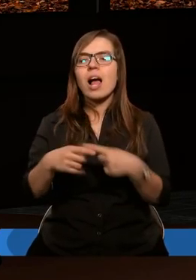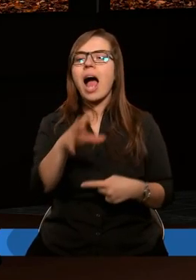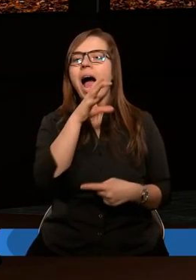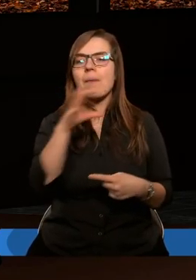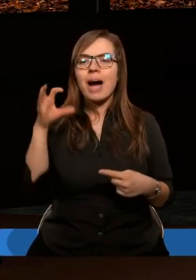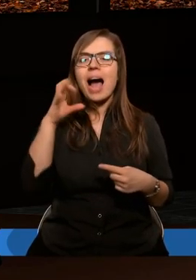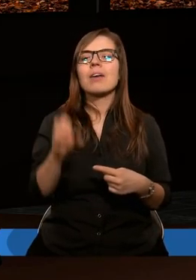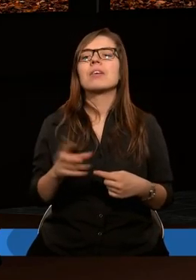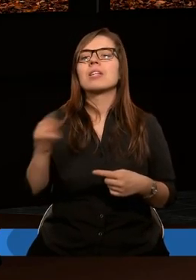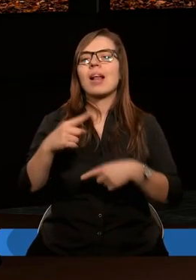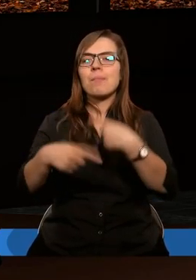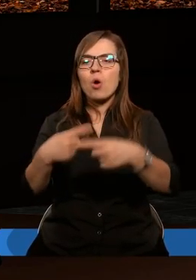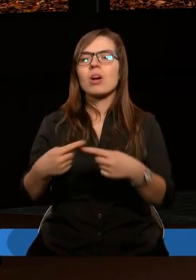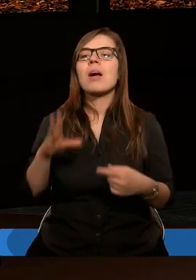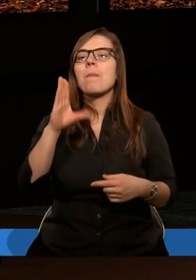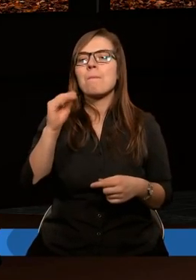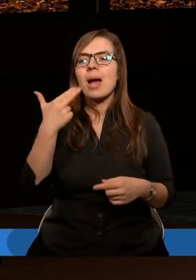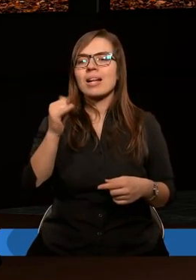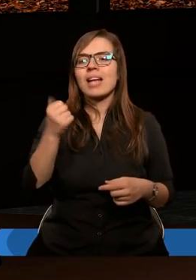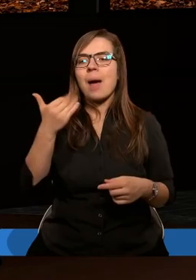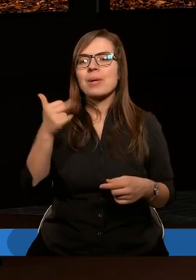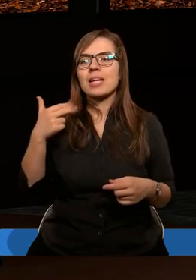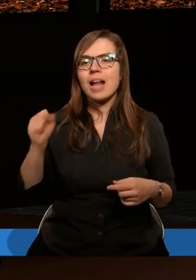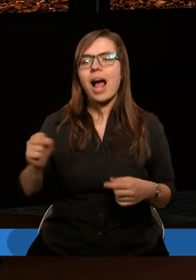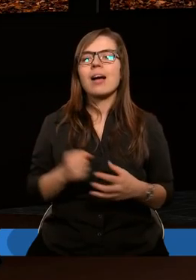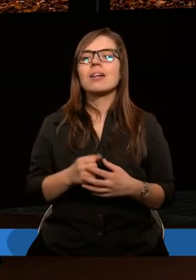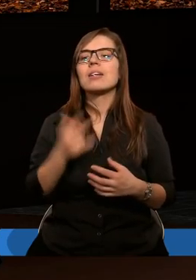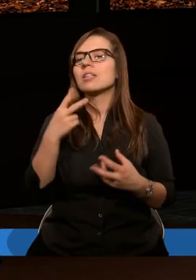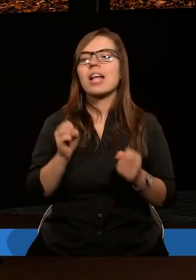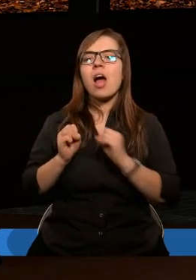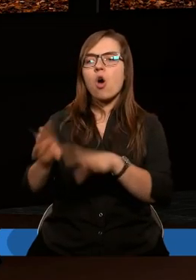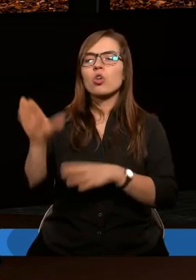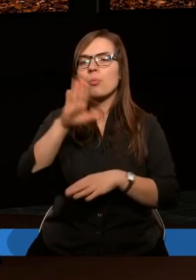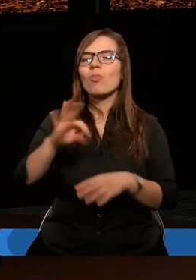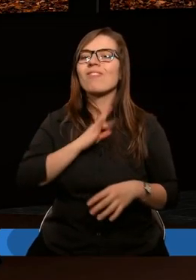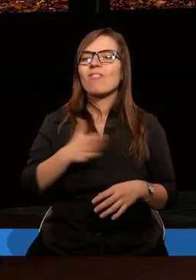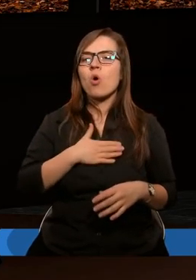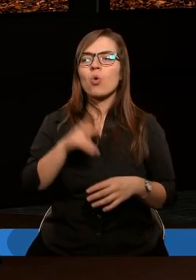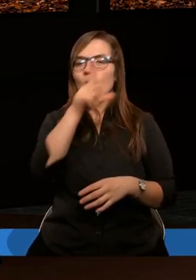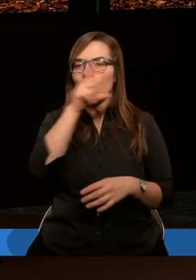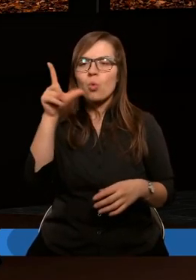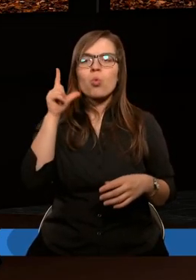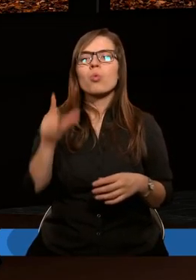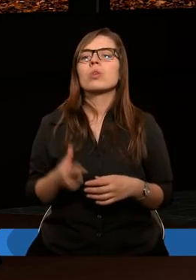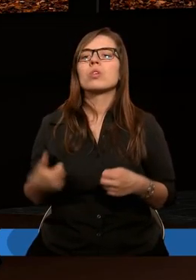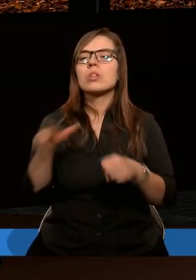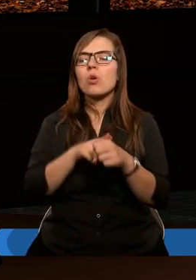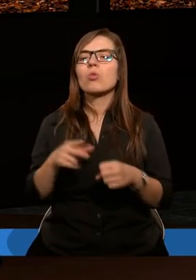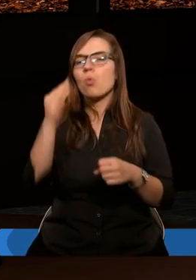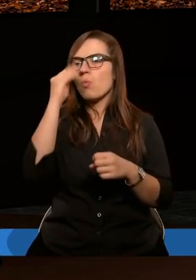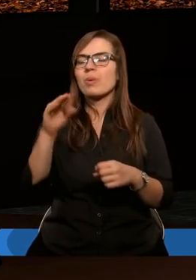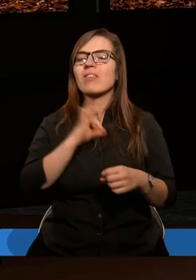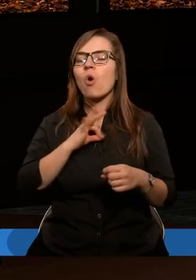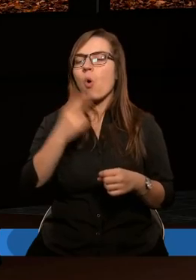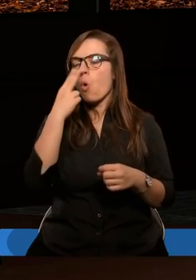potomstwa Abrahama, z pokolenia Beniamina. Nie odrzucił Bóg swojego ludu, który